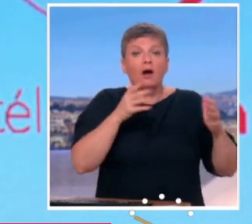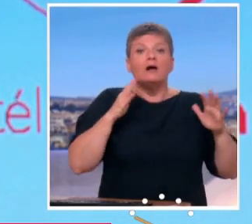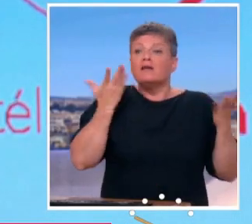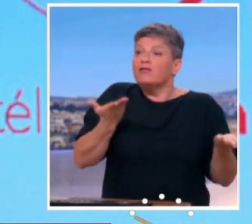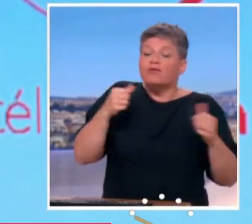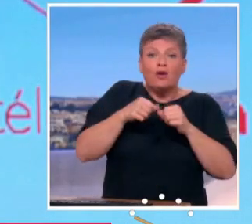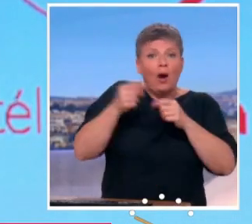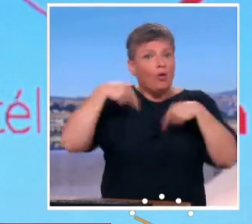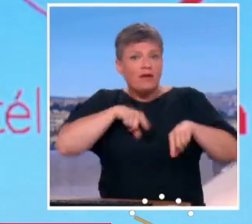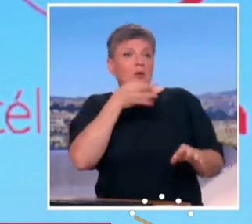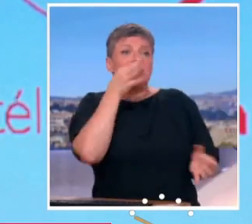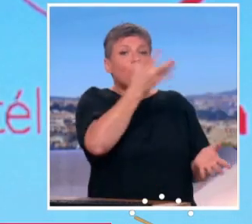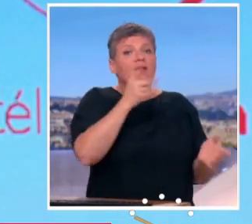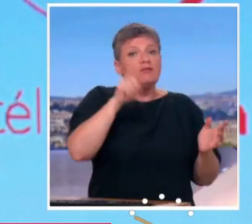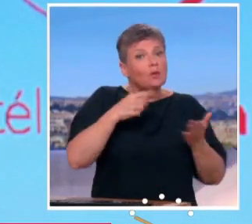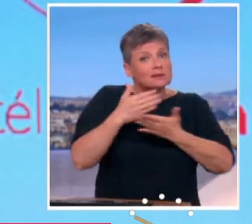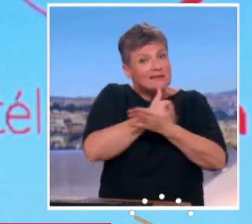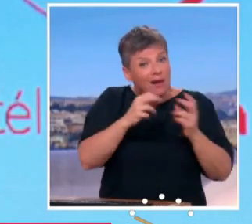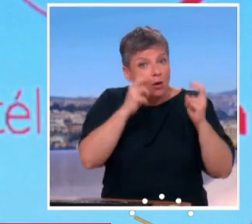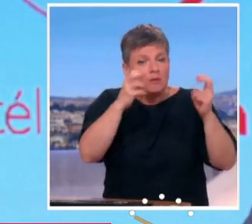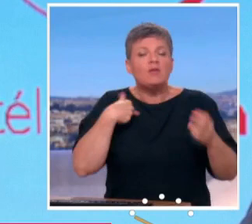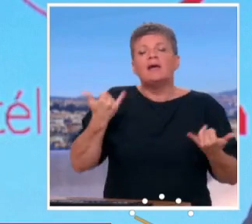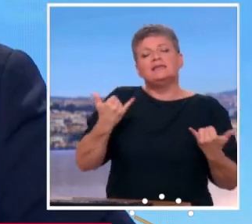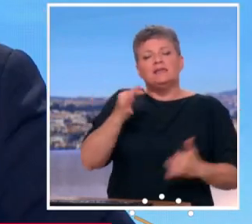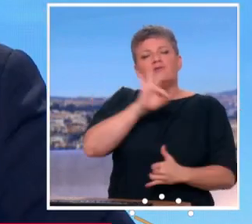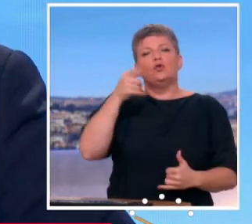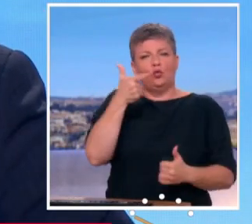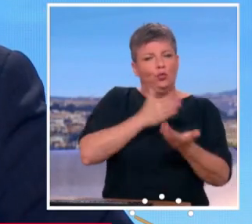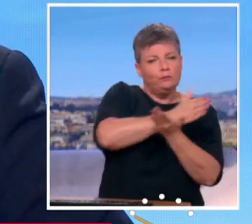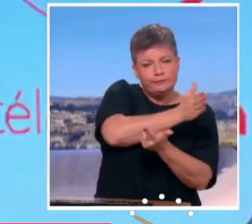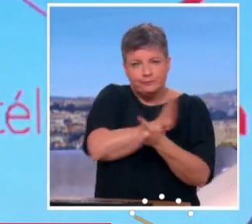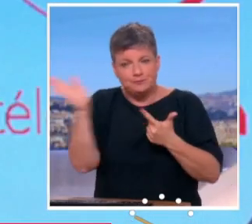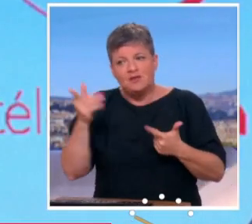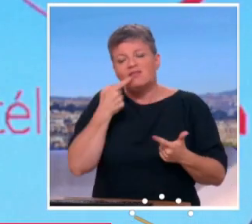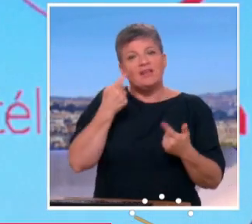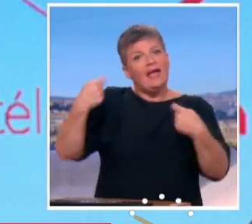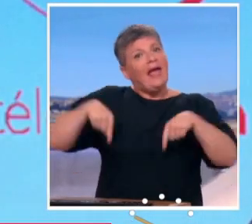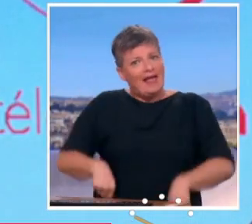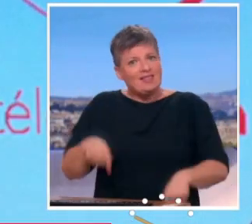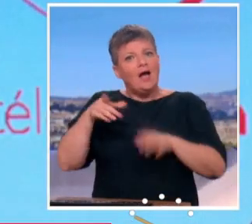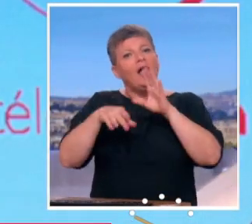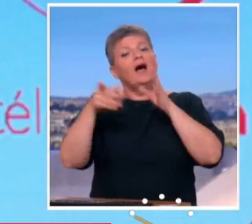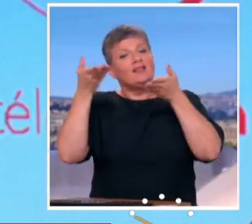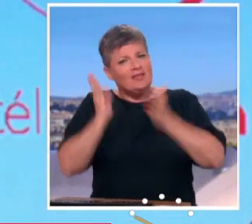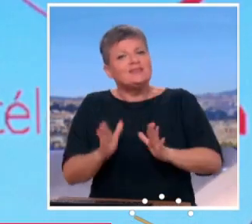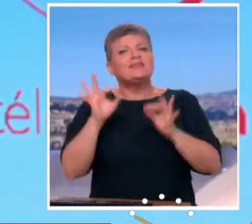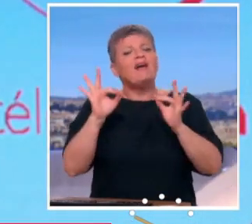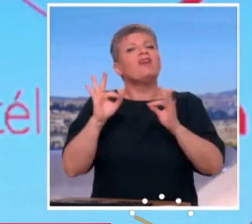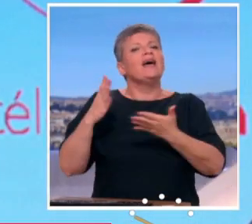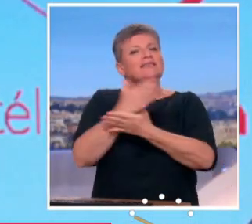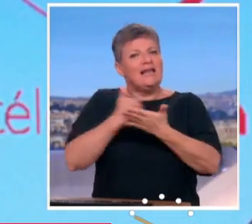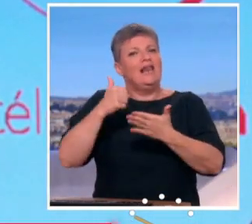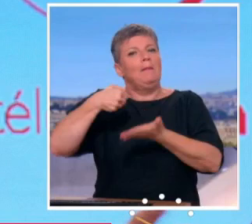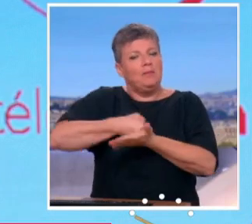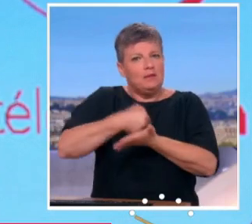augmenter les salaires ? C'est important cette En France, nous avons deux mécanismes. Un mécanisme qui fait que l'État fixe le salaire minimum et c'est un mécanisme protecteur puisque